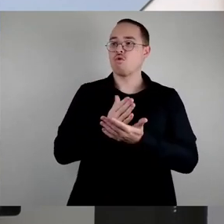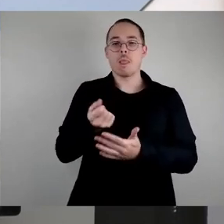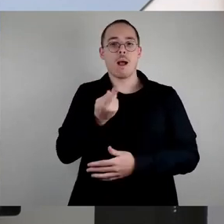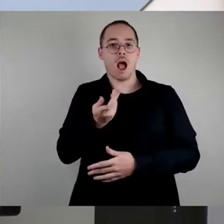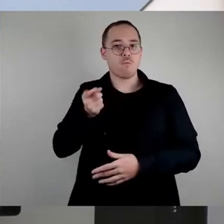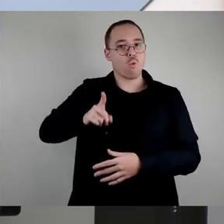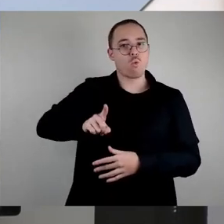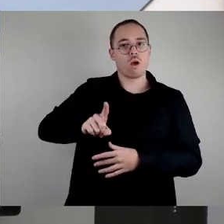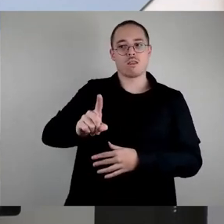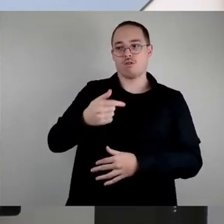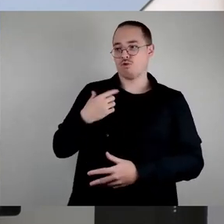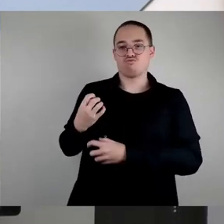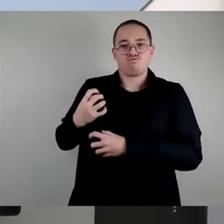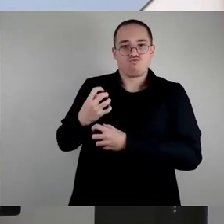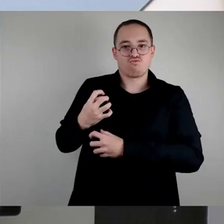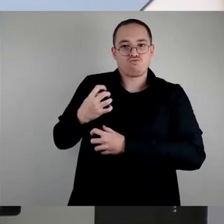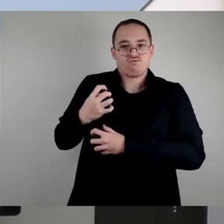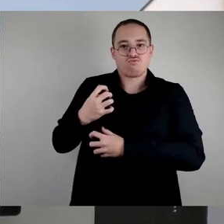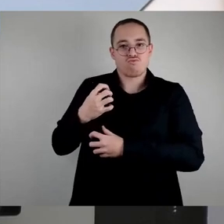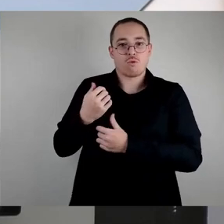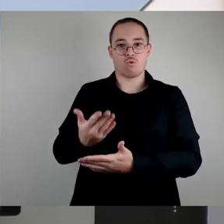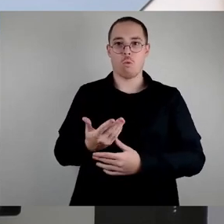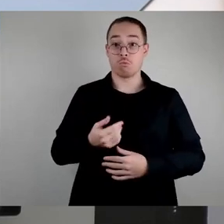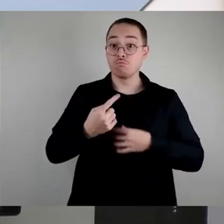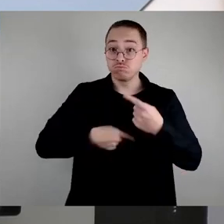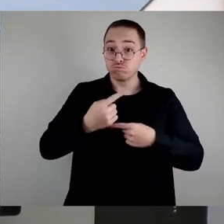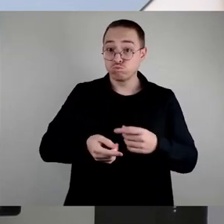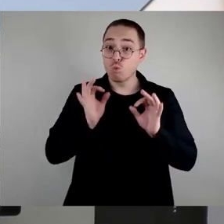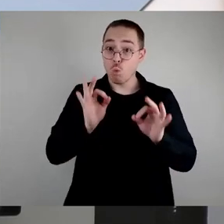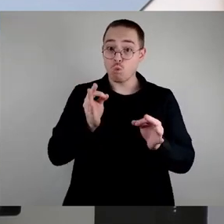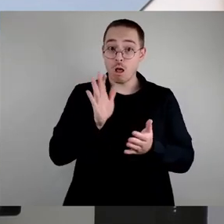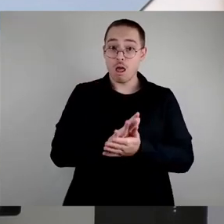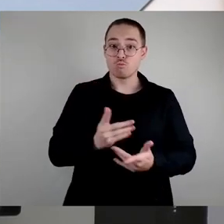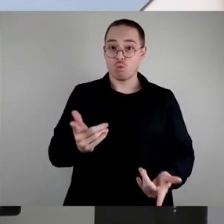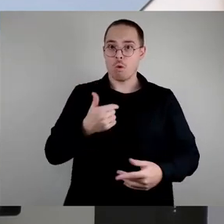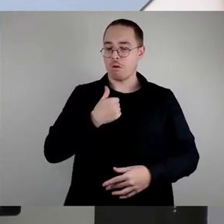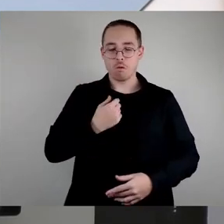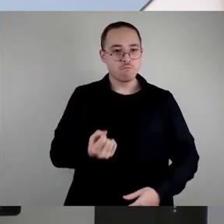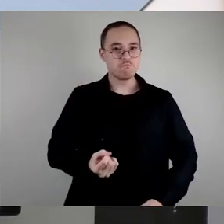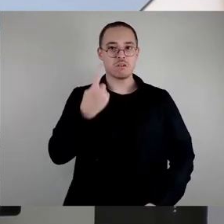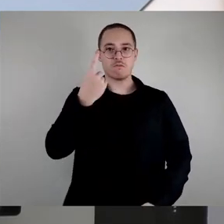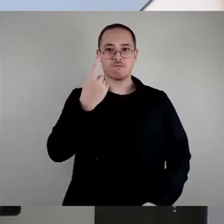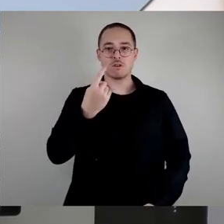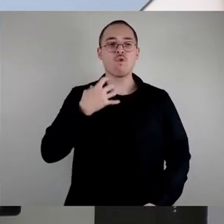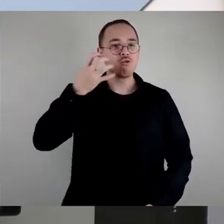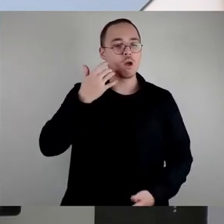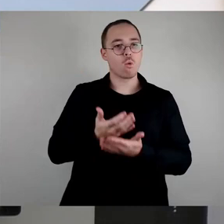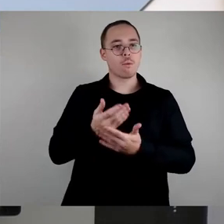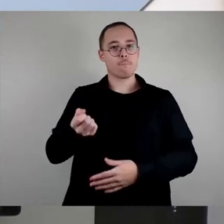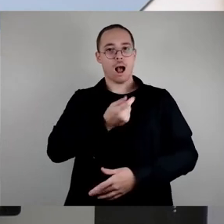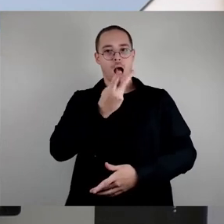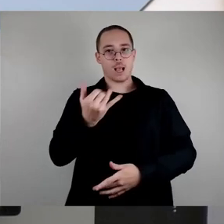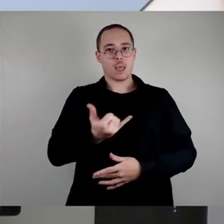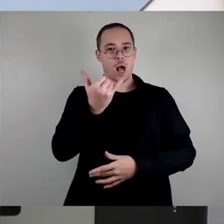Und das funktioniert, ja. Und das ist was ganz Erstaunliches, denn hätte ich das vor ein paar Jahren versucht, irgendwo einzusetzen,